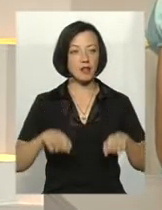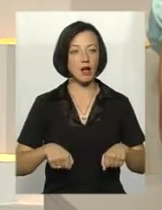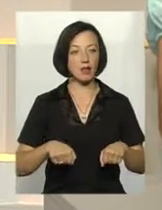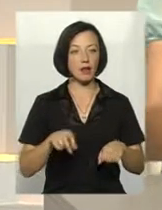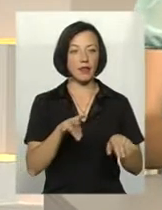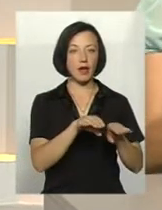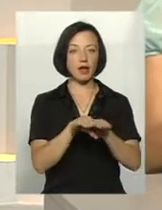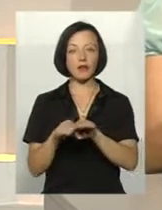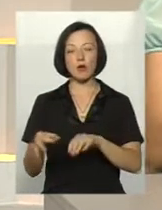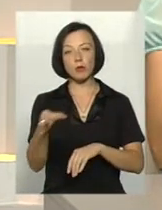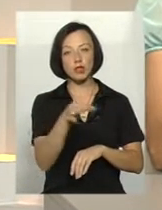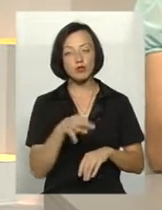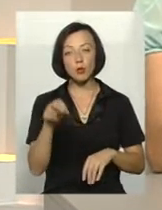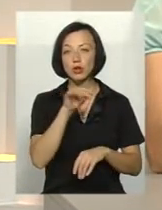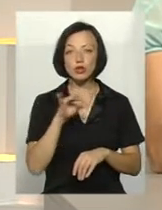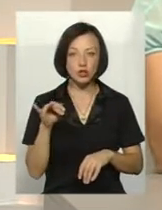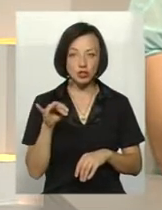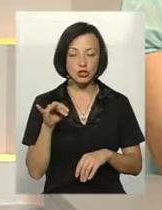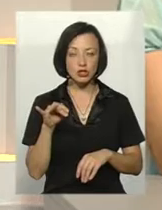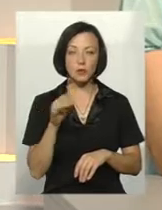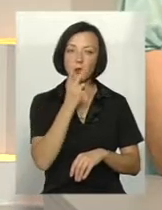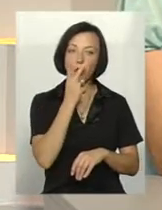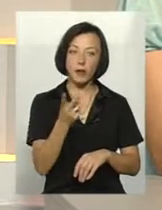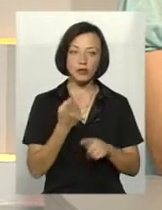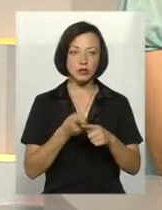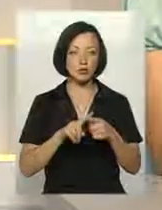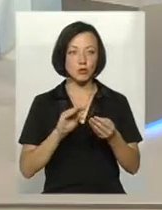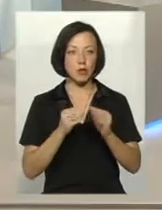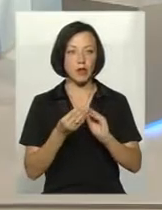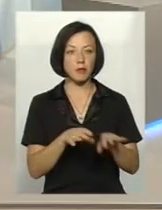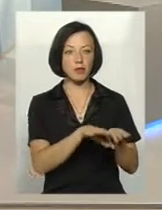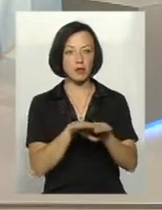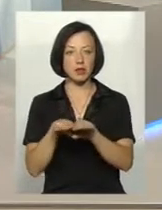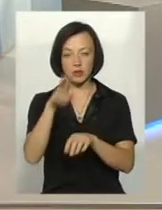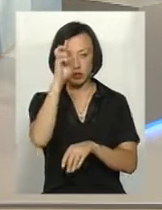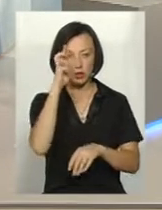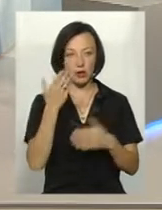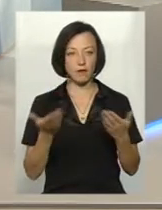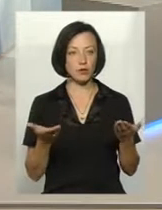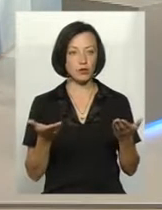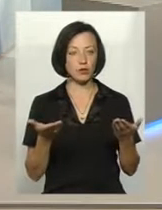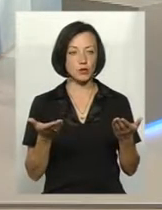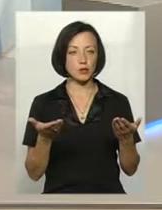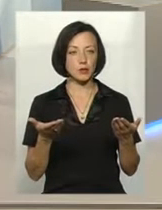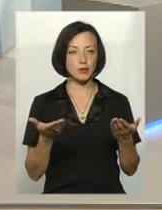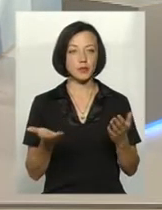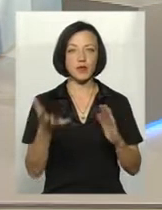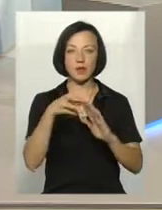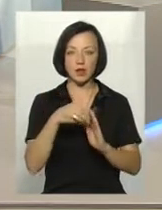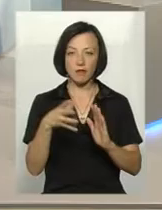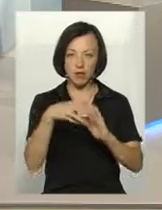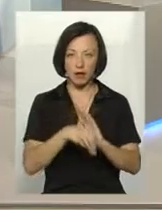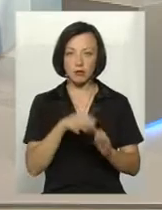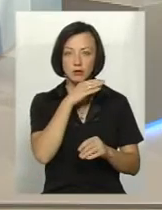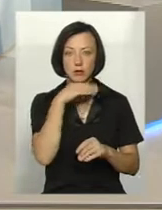скажімо, на рівні обласному? І чи побачили цю проблему на рівні державному? Адже вкладено чимало